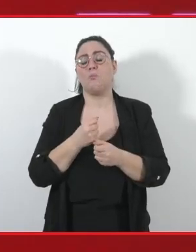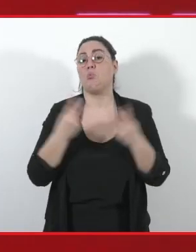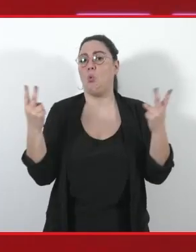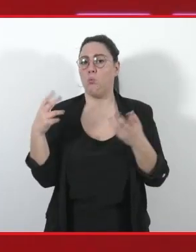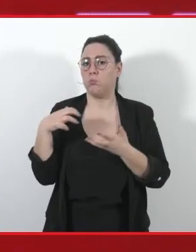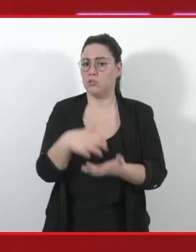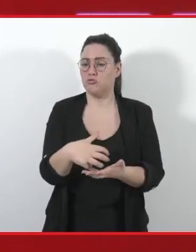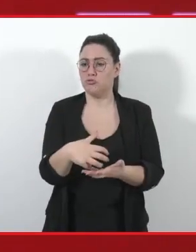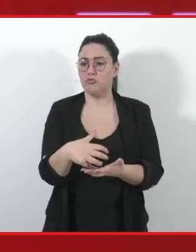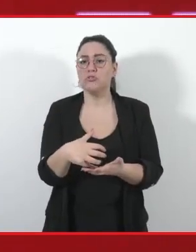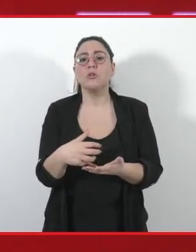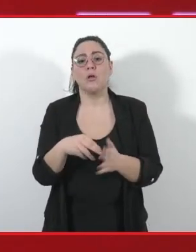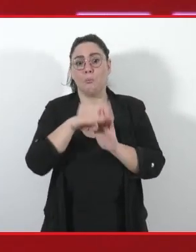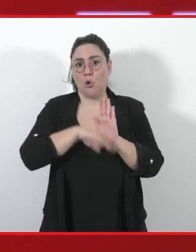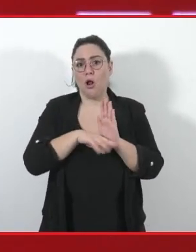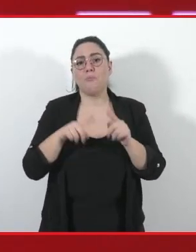della transizione ecologica.